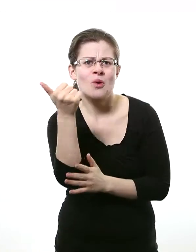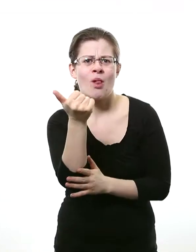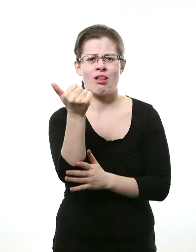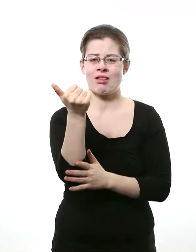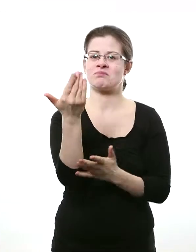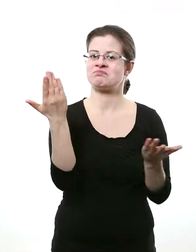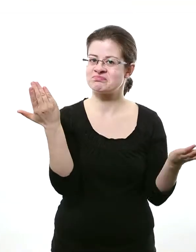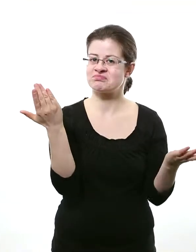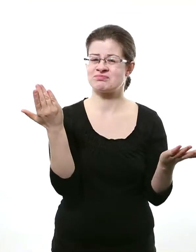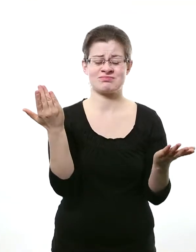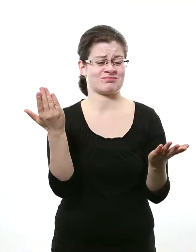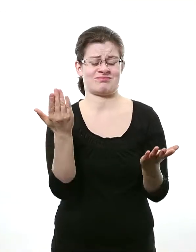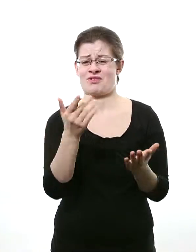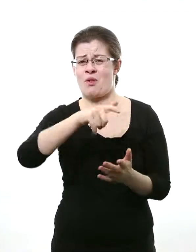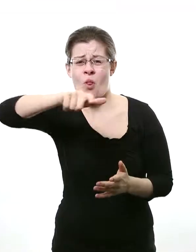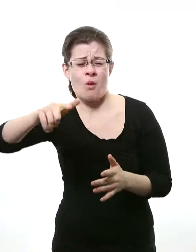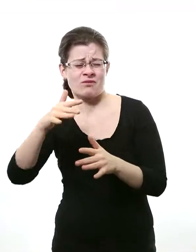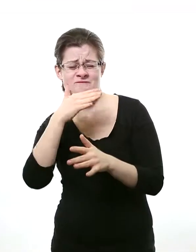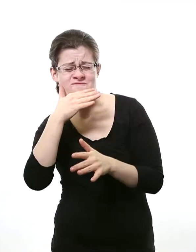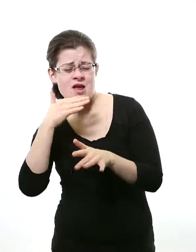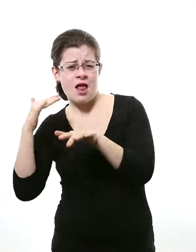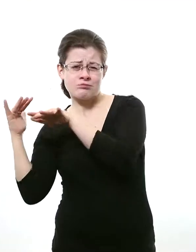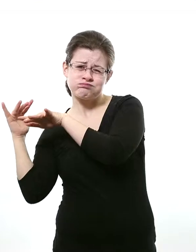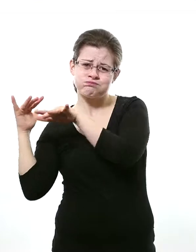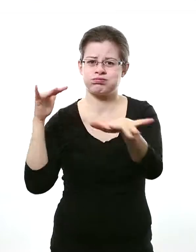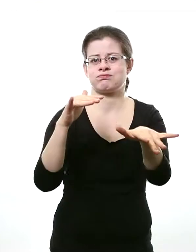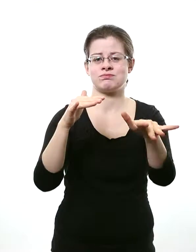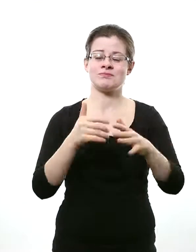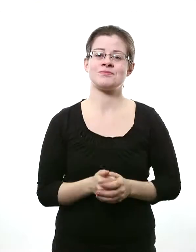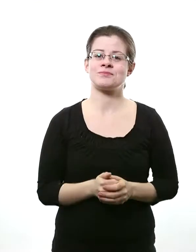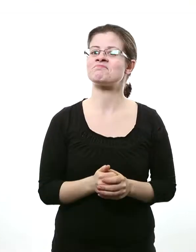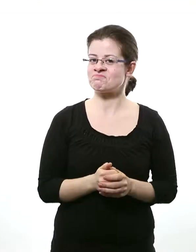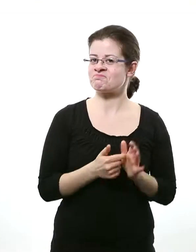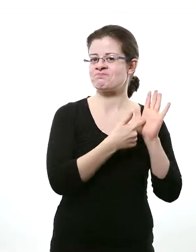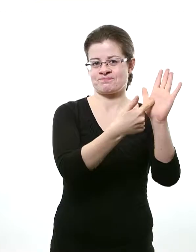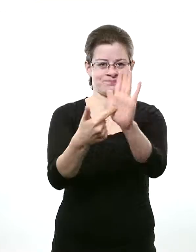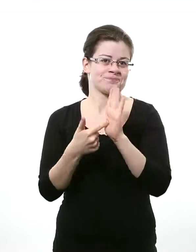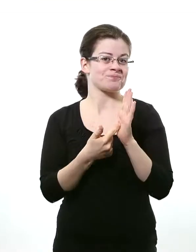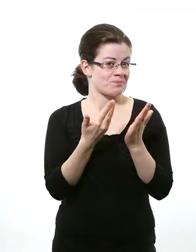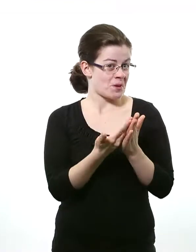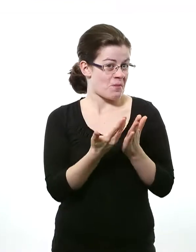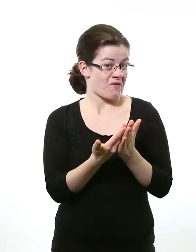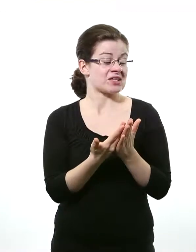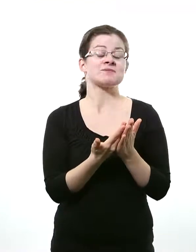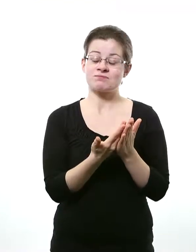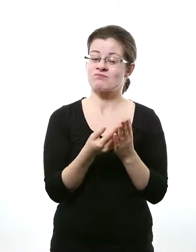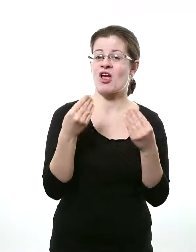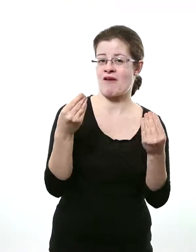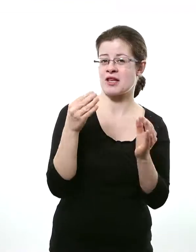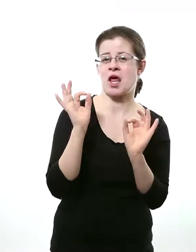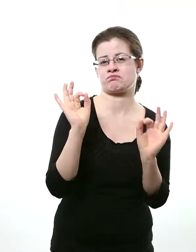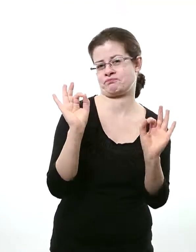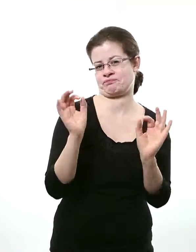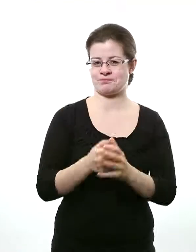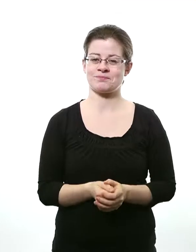völlig gefüllt ist, dann denke ich mal, ist das ein Zeichen dafür, dass wir qualitativ Hochwertiges anzubieten haben. Mit über 6